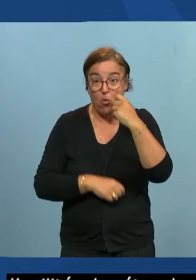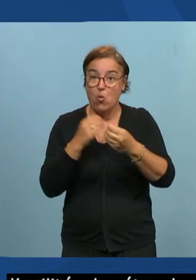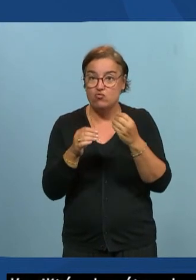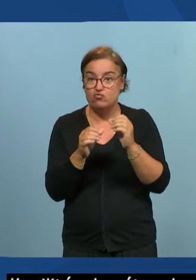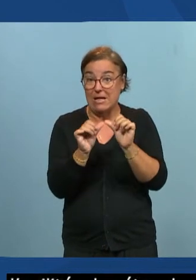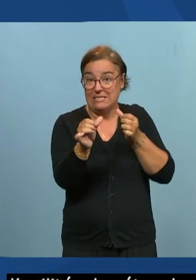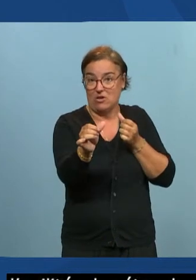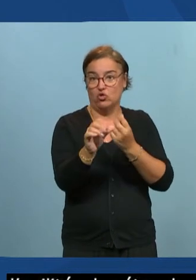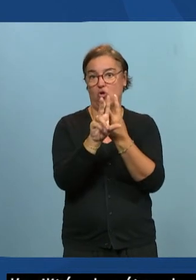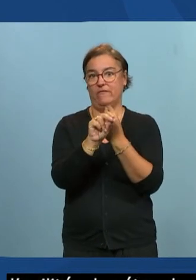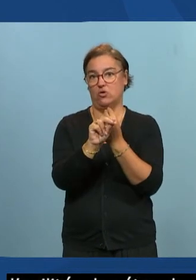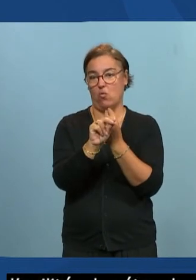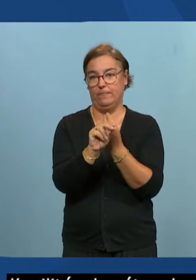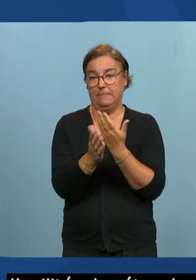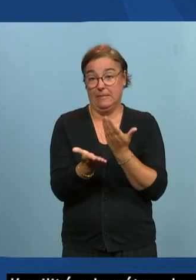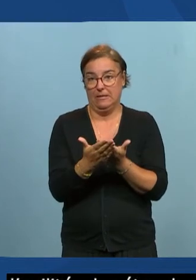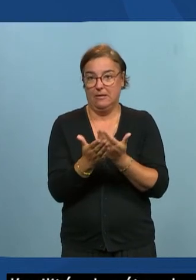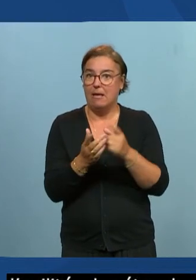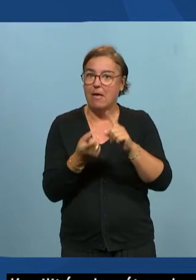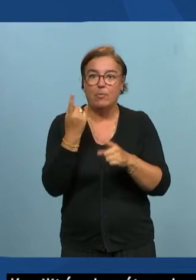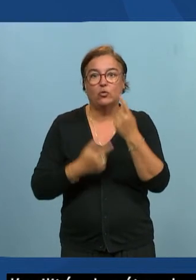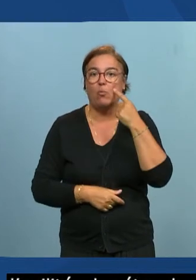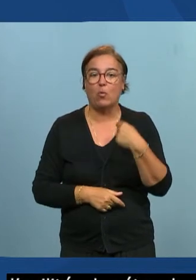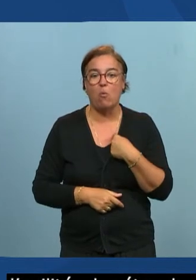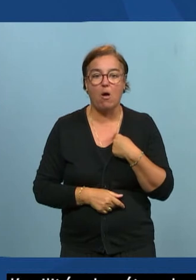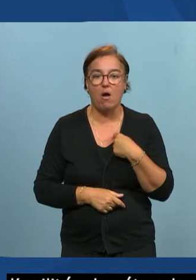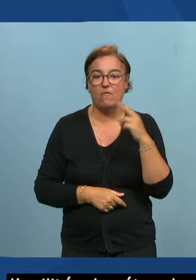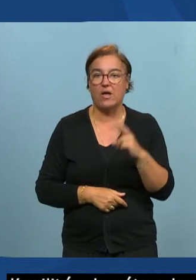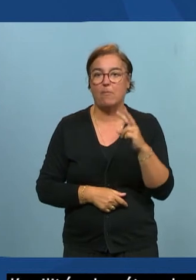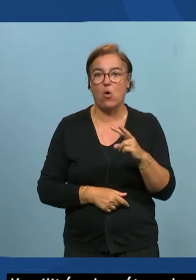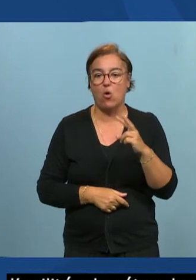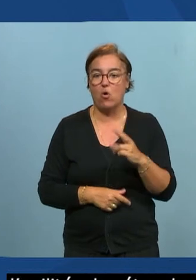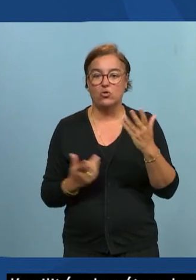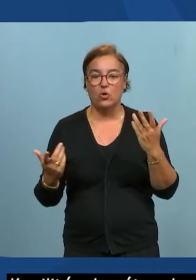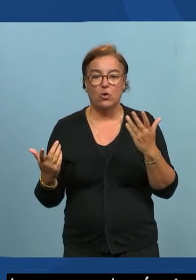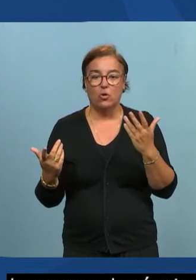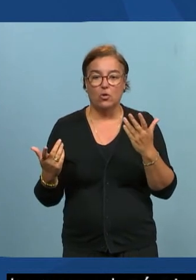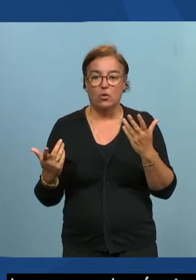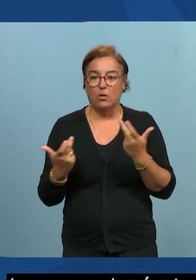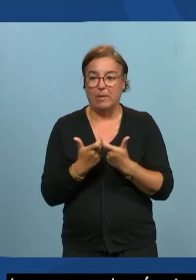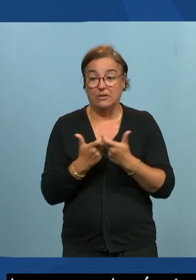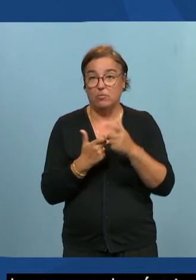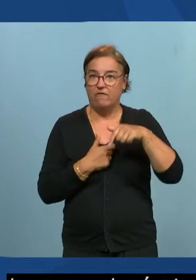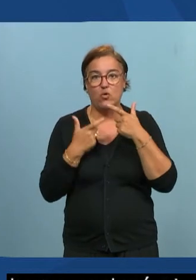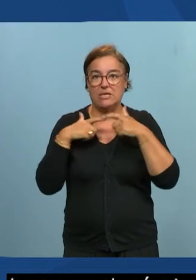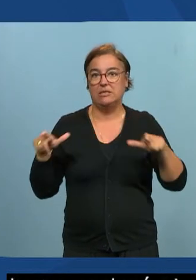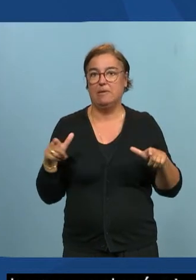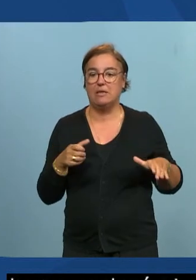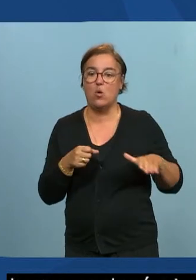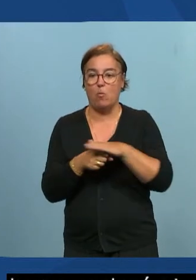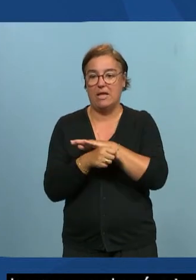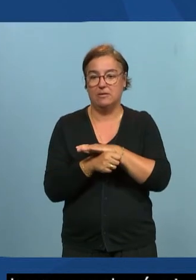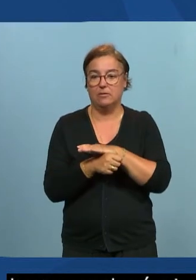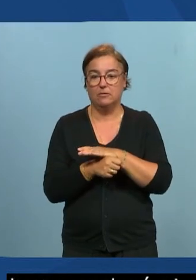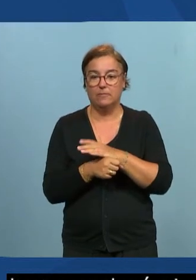c'est pourquoi c'est important que moi ces cérémonies soient me soient accessibles donc dans